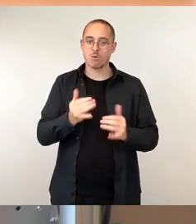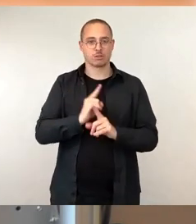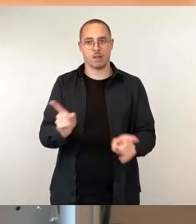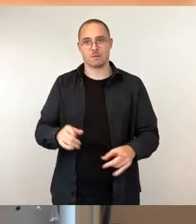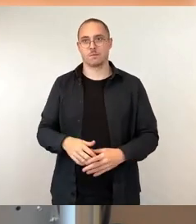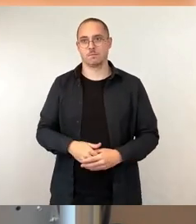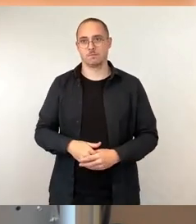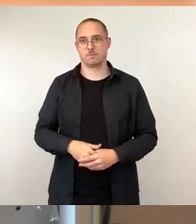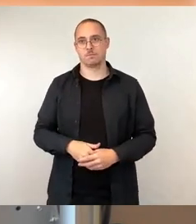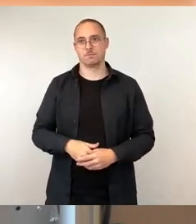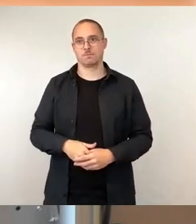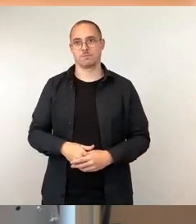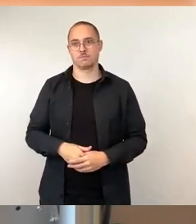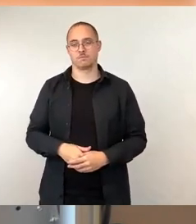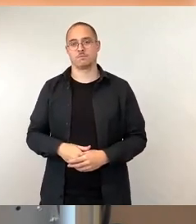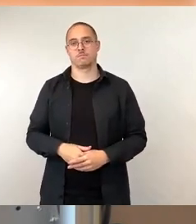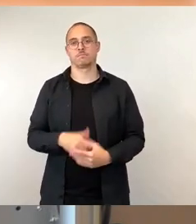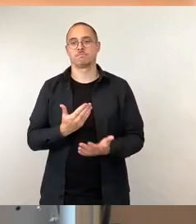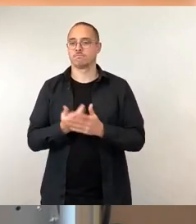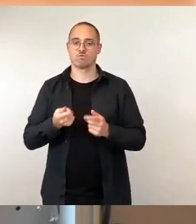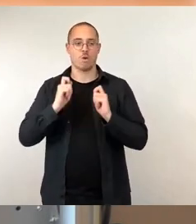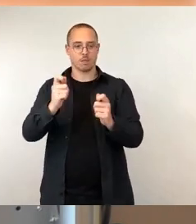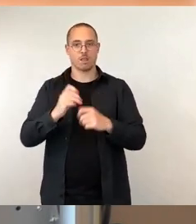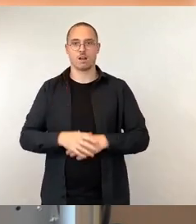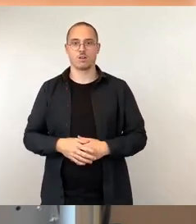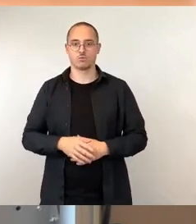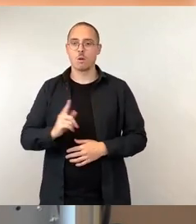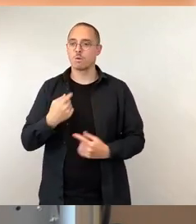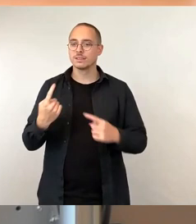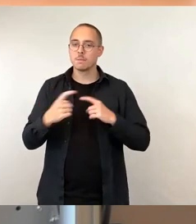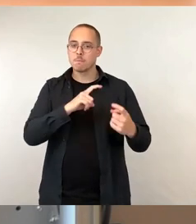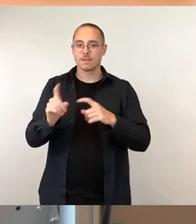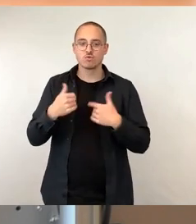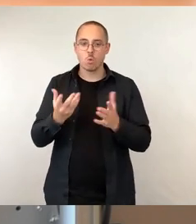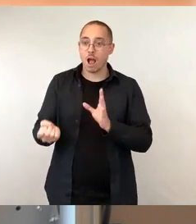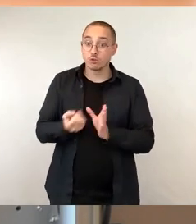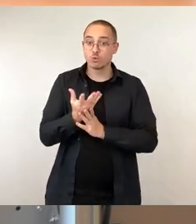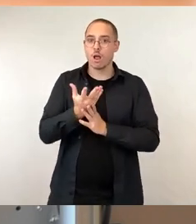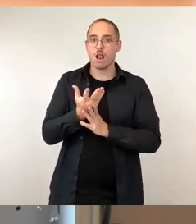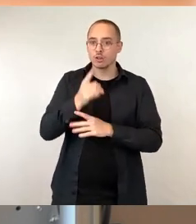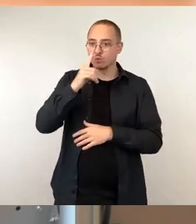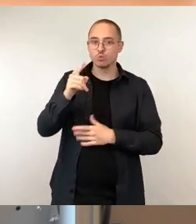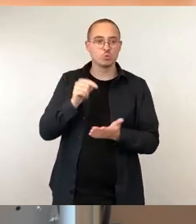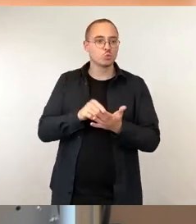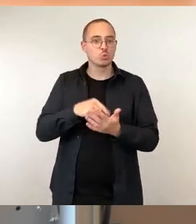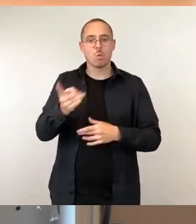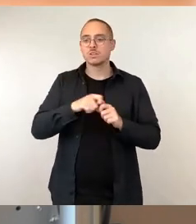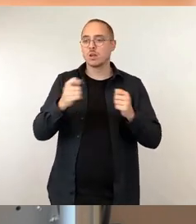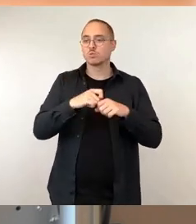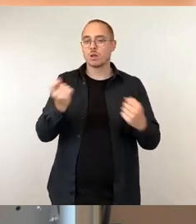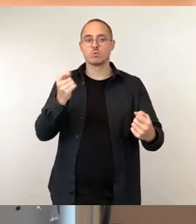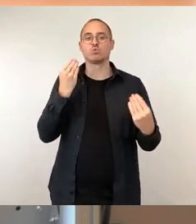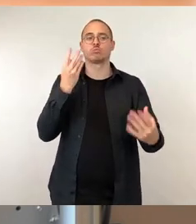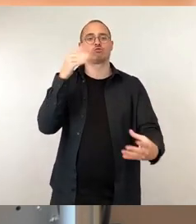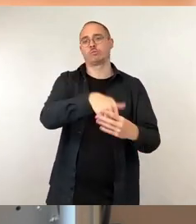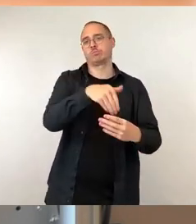Und diese Aktualität der Debatte, die ergibt sich nicht nur daraus, dass das Thema jetzt aktuell öfter in der Zeitung steht, es